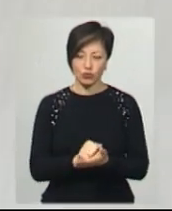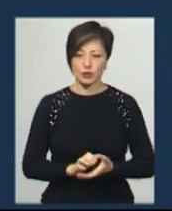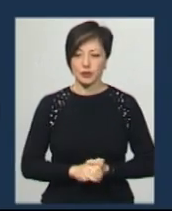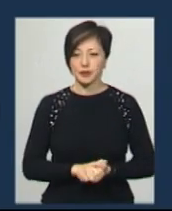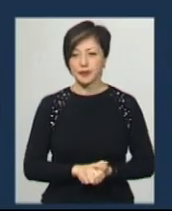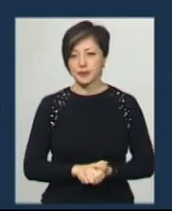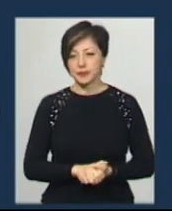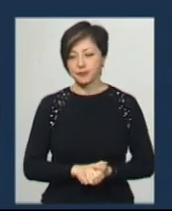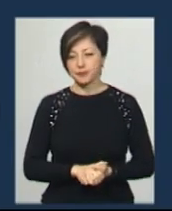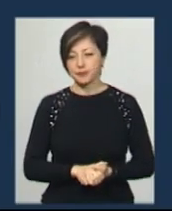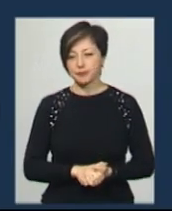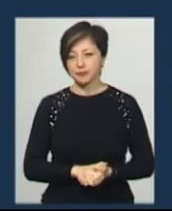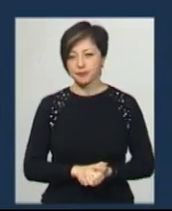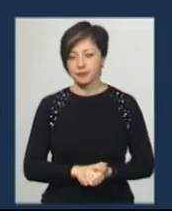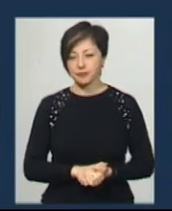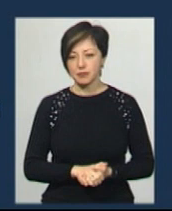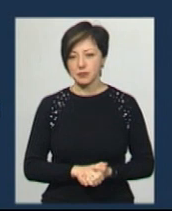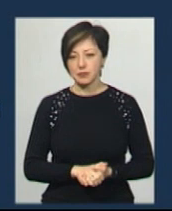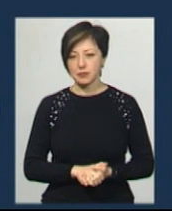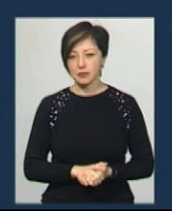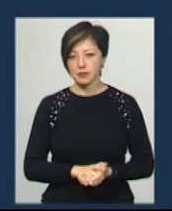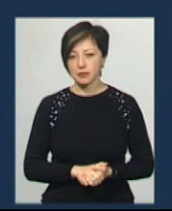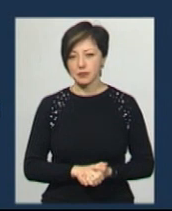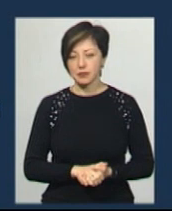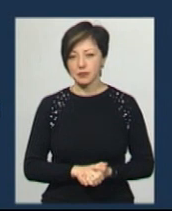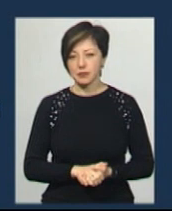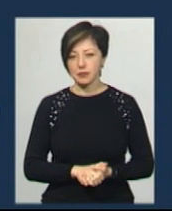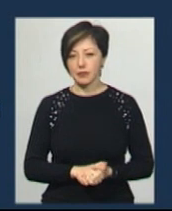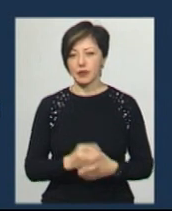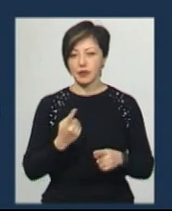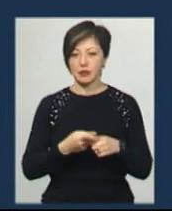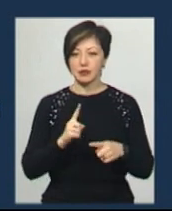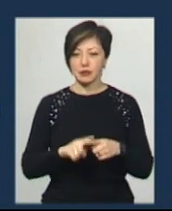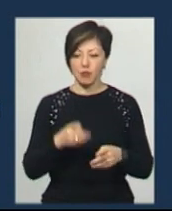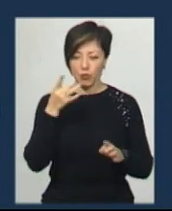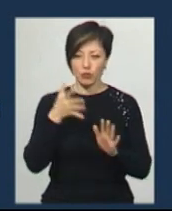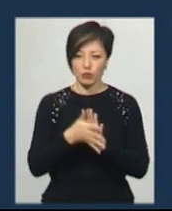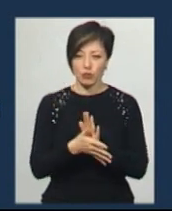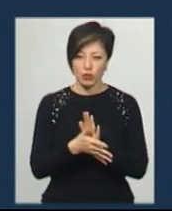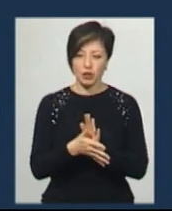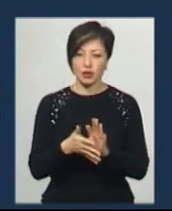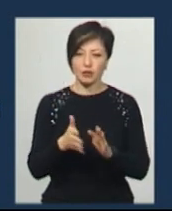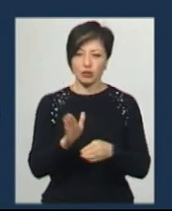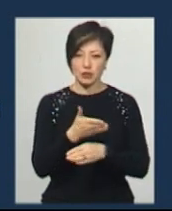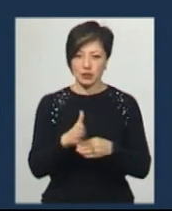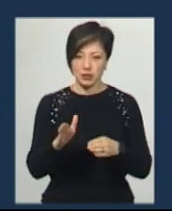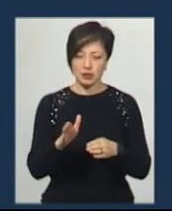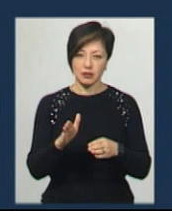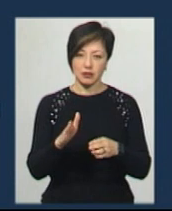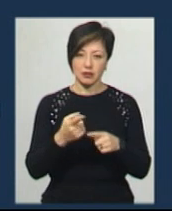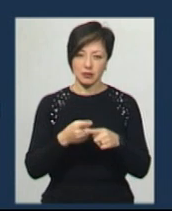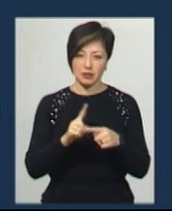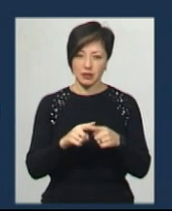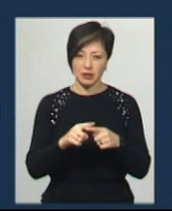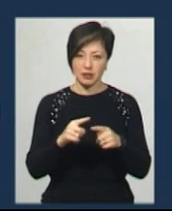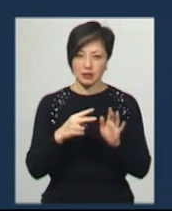Олександр. Прозора частина, вона складається в полікарбонат, в нього навіть є допуск харчової продукції. Там 0,75 міліметра